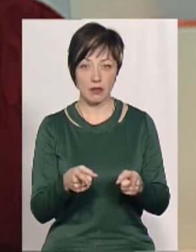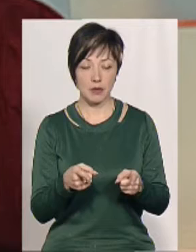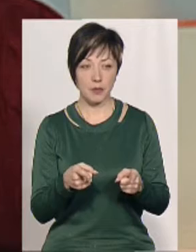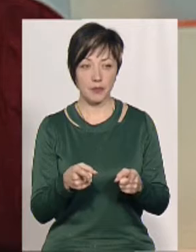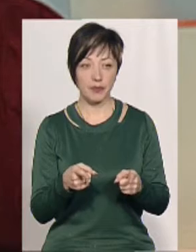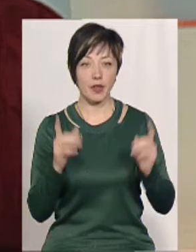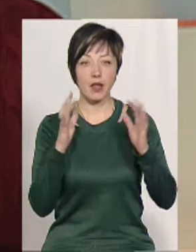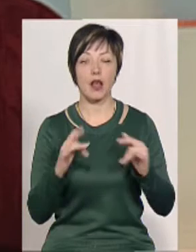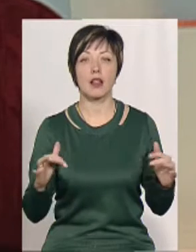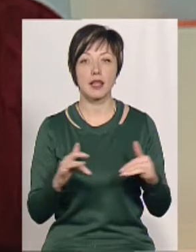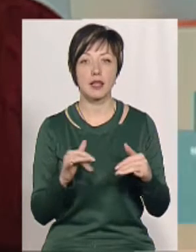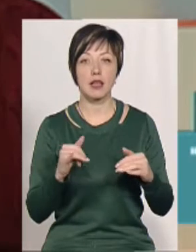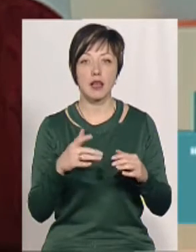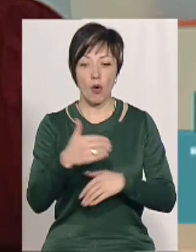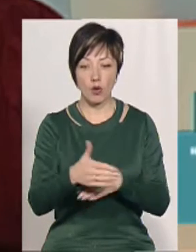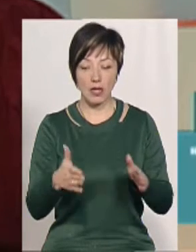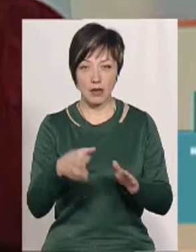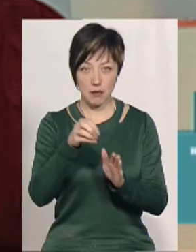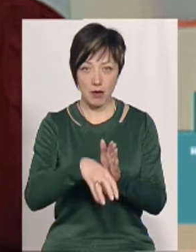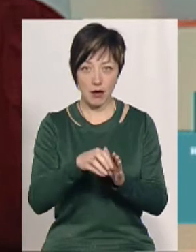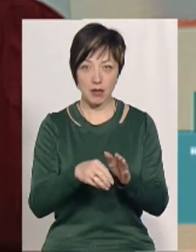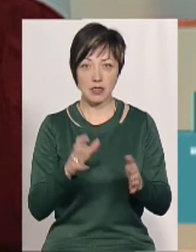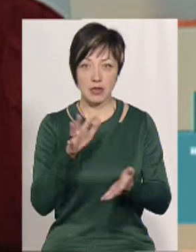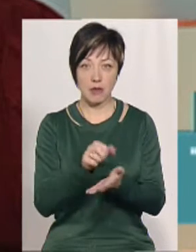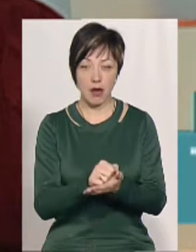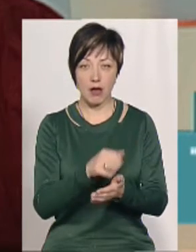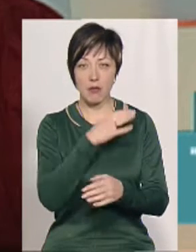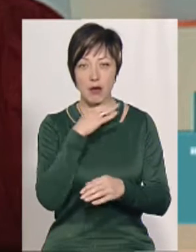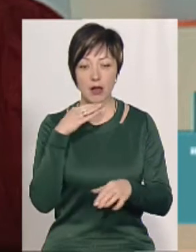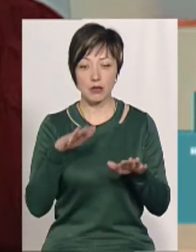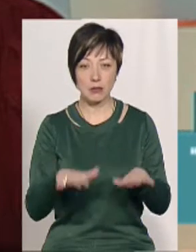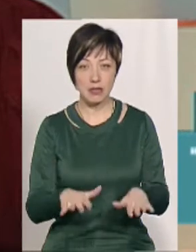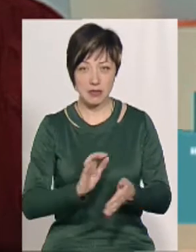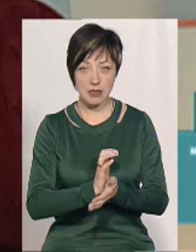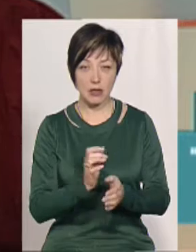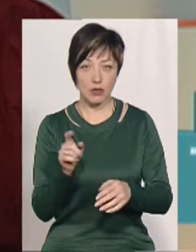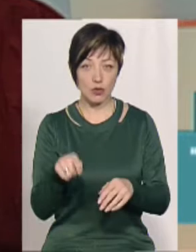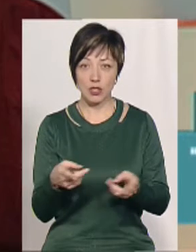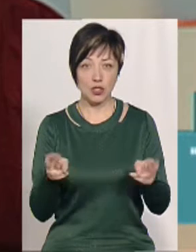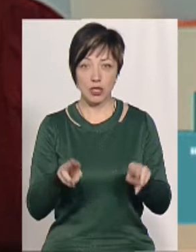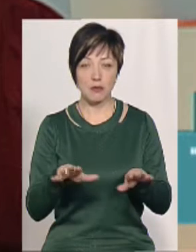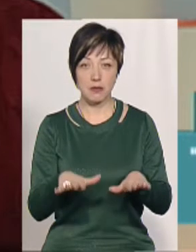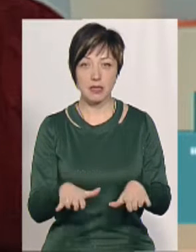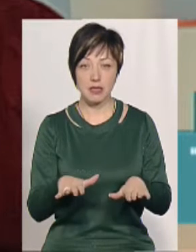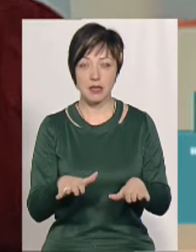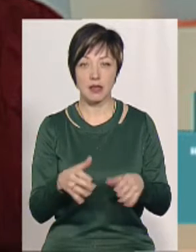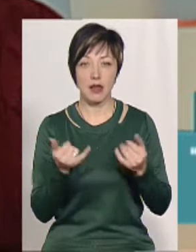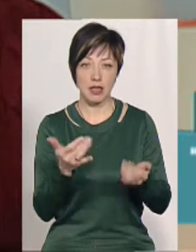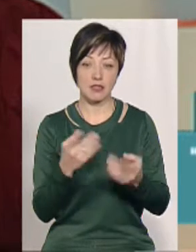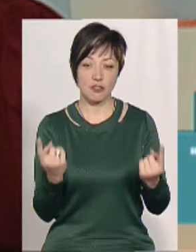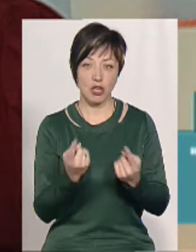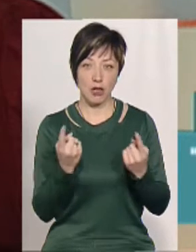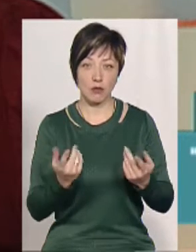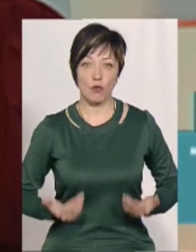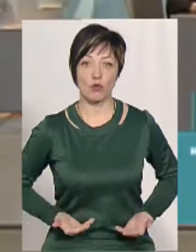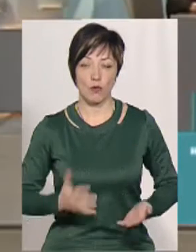ялинки і в контейнерні баки. Тому що вона займає дуже багато місця і тоді не лишається місця в контейнері для